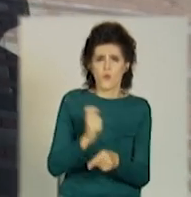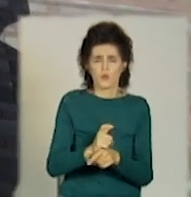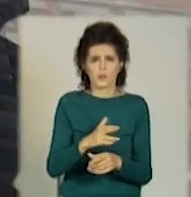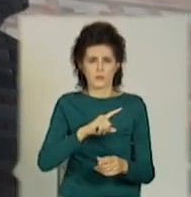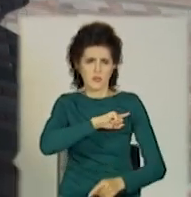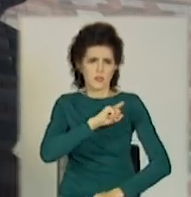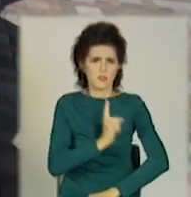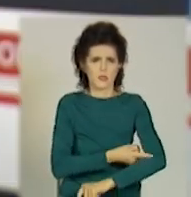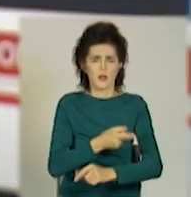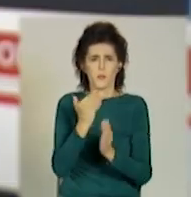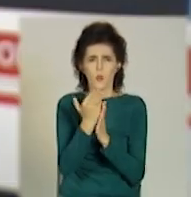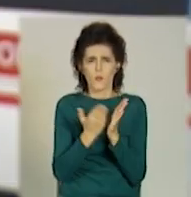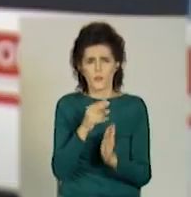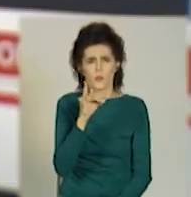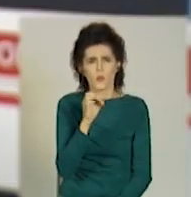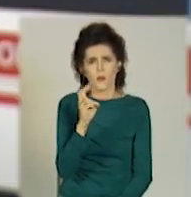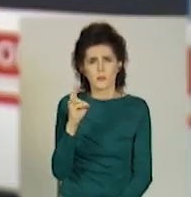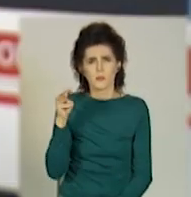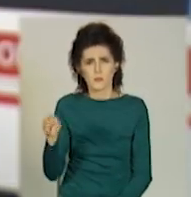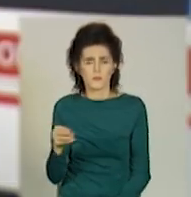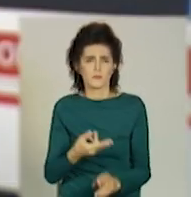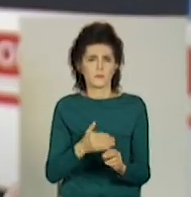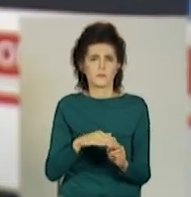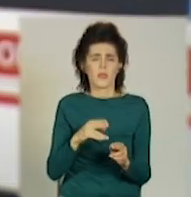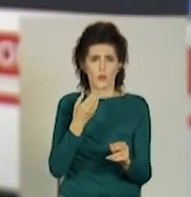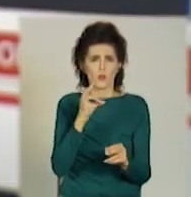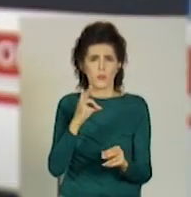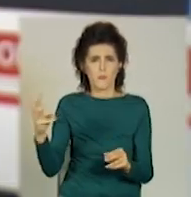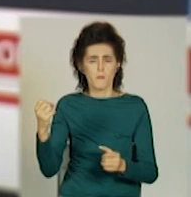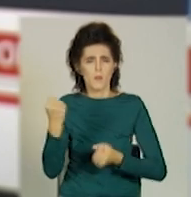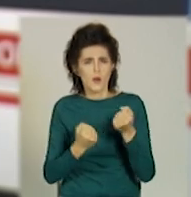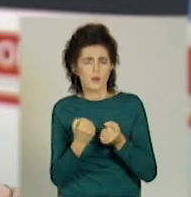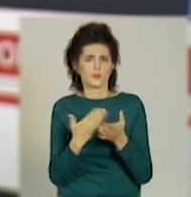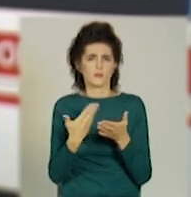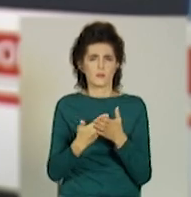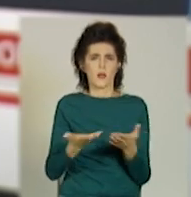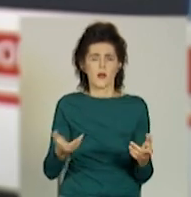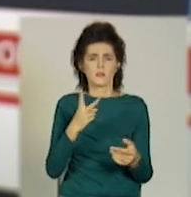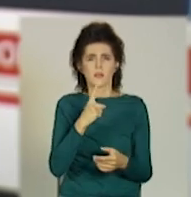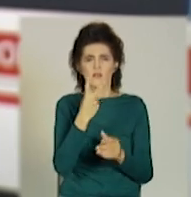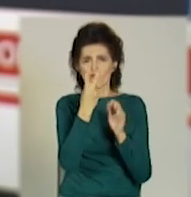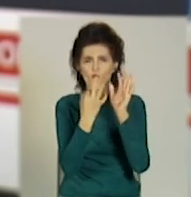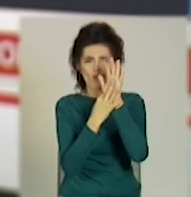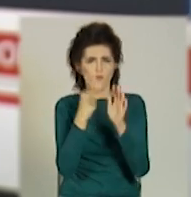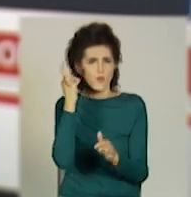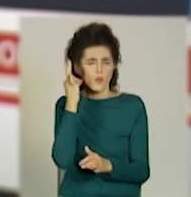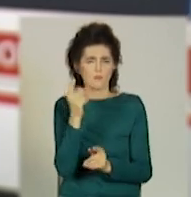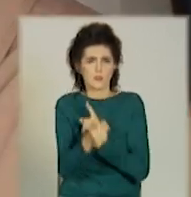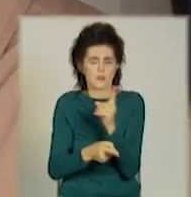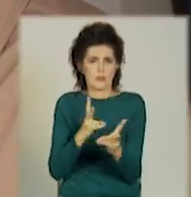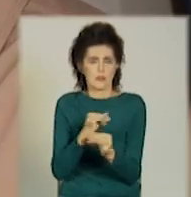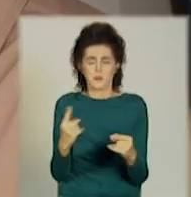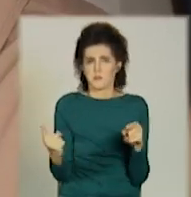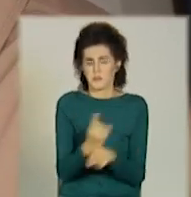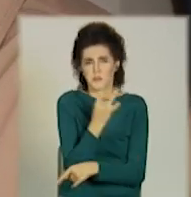частний проєкт в області машин скорої допомоги, в області неотложній медицини за 28 років незалежній нашої країни.